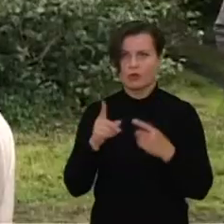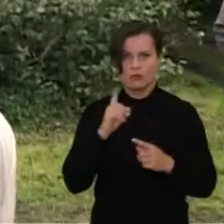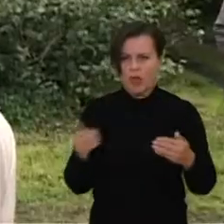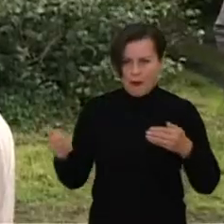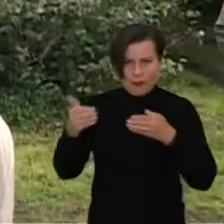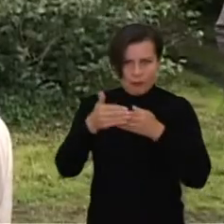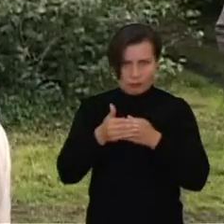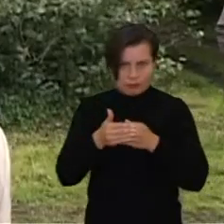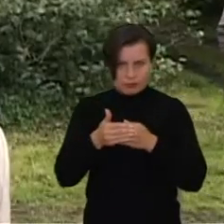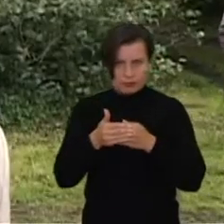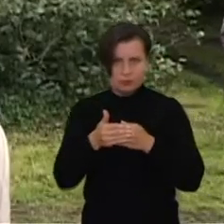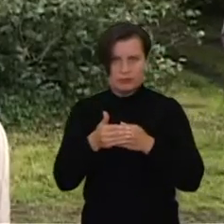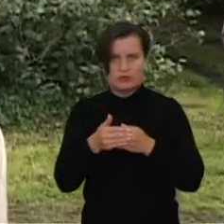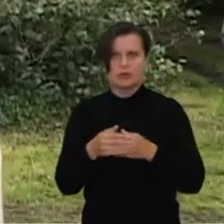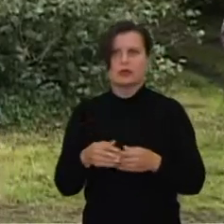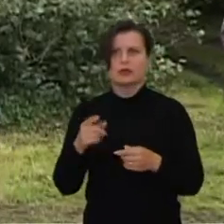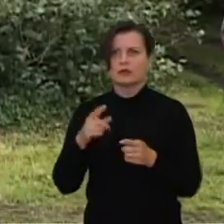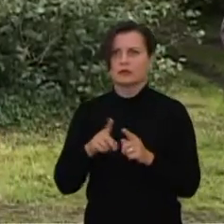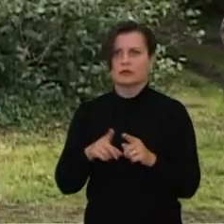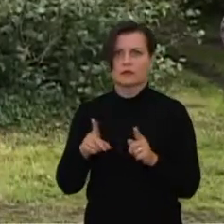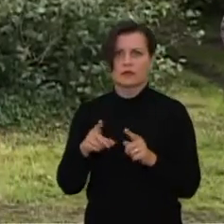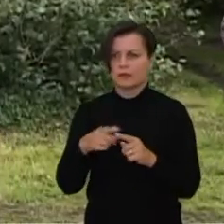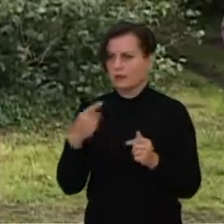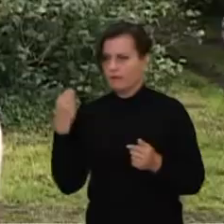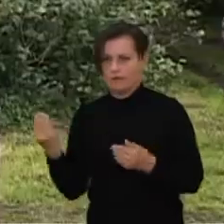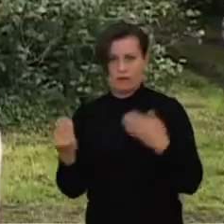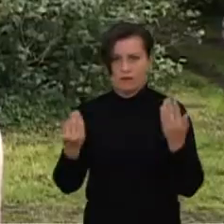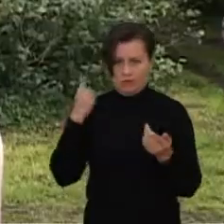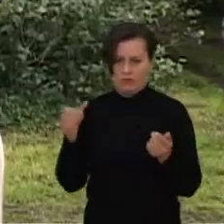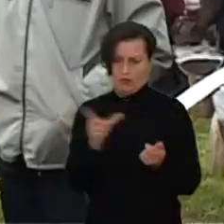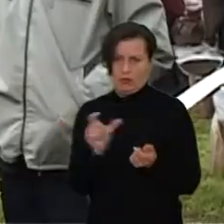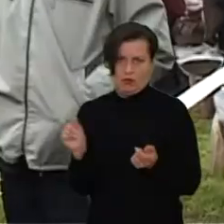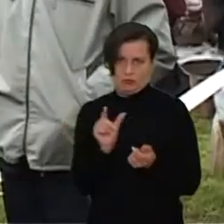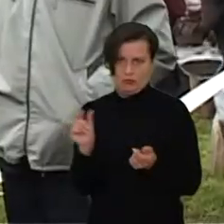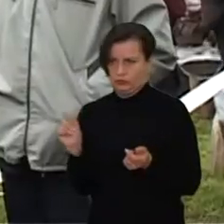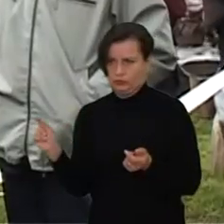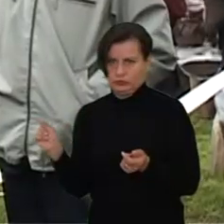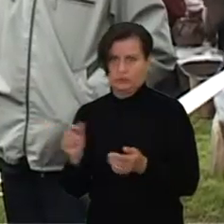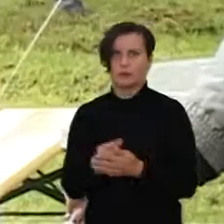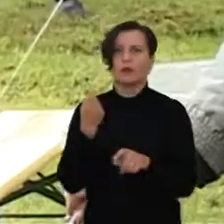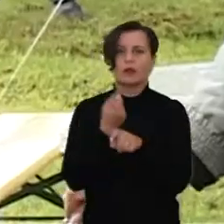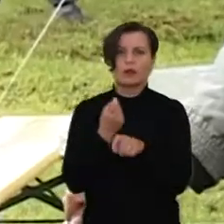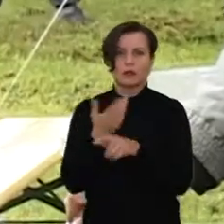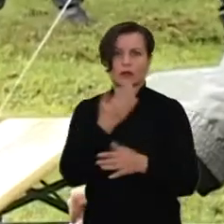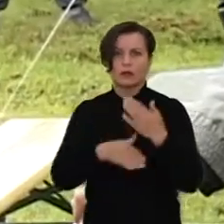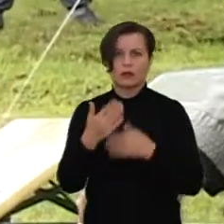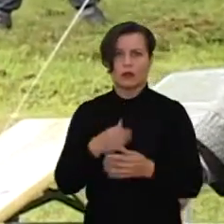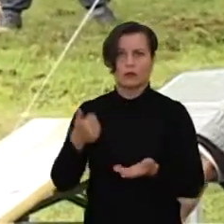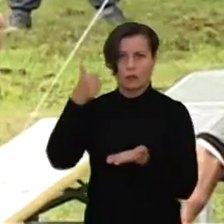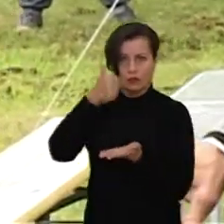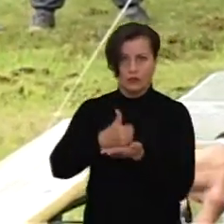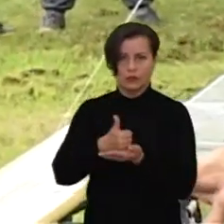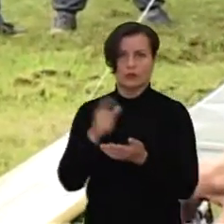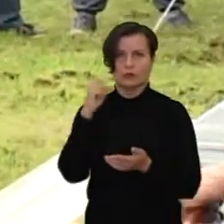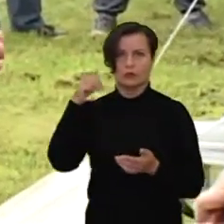o ne uždaroj patalpoj, užsidarė vienis tarpusavyje tik tai. Kėdainių rajono neįgaliųjų draugijos pirmininkas